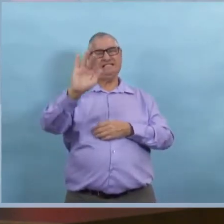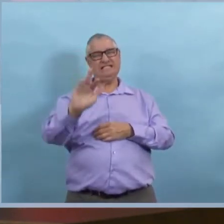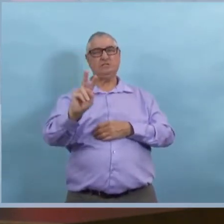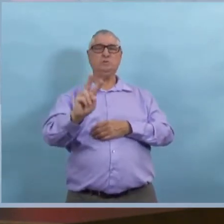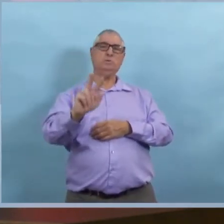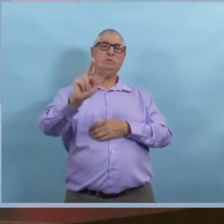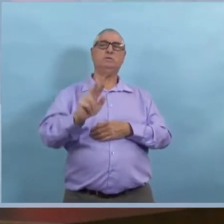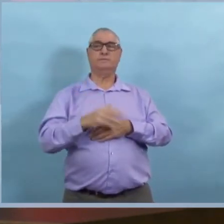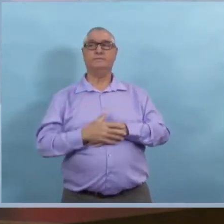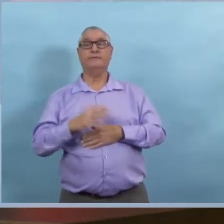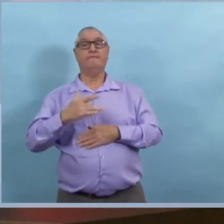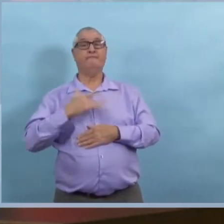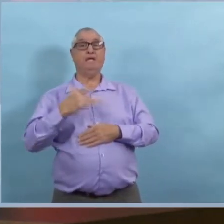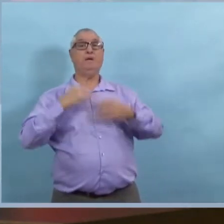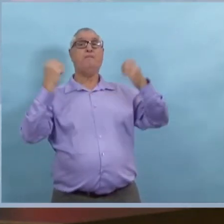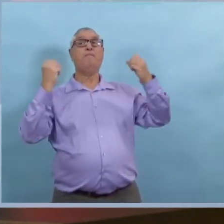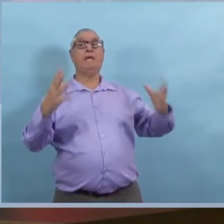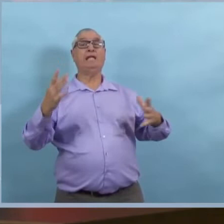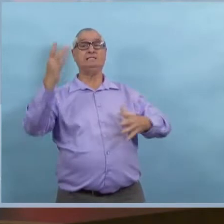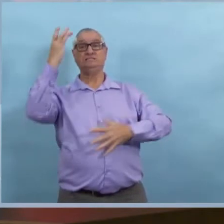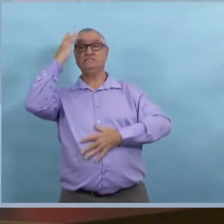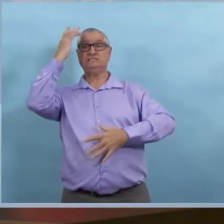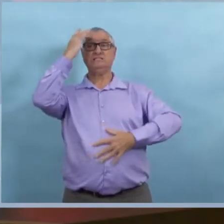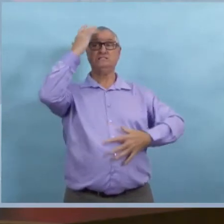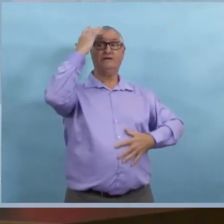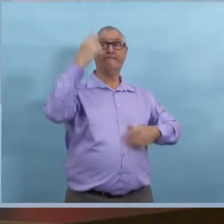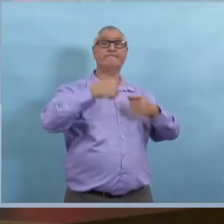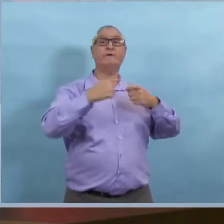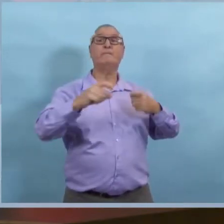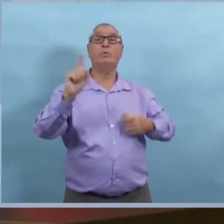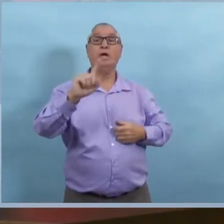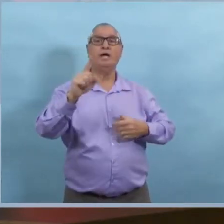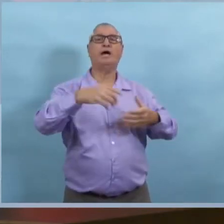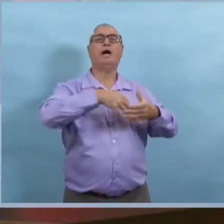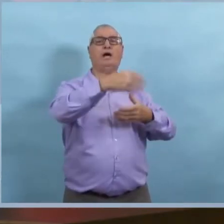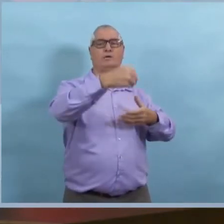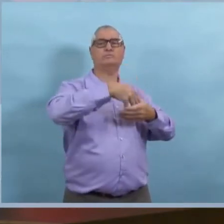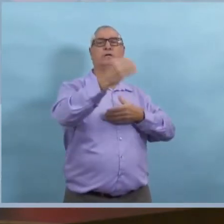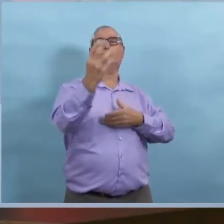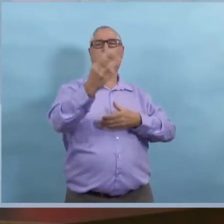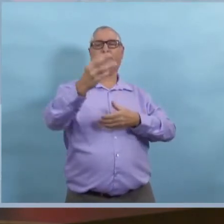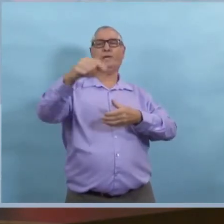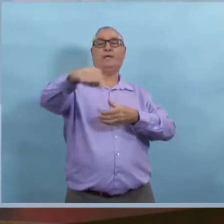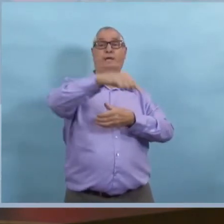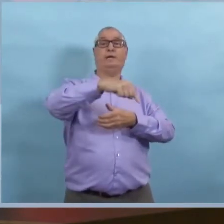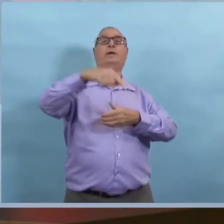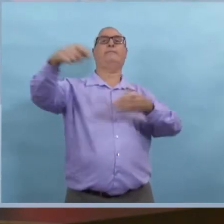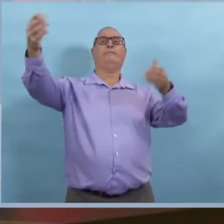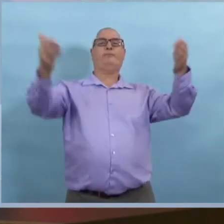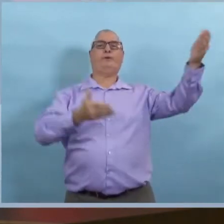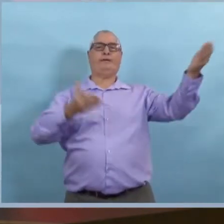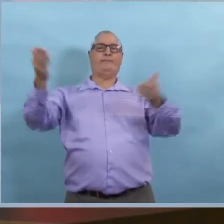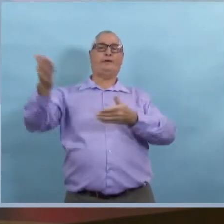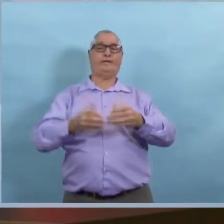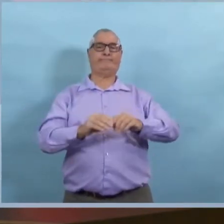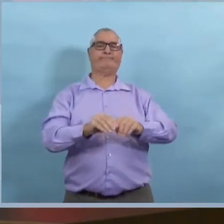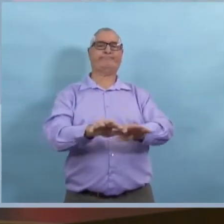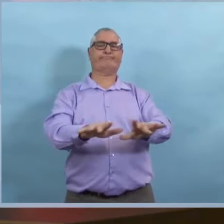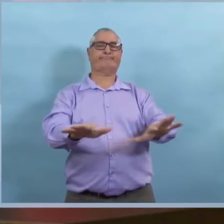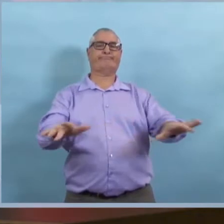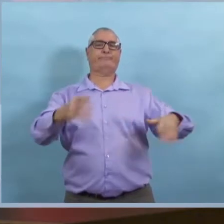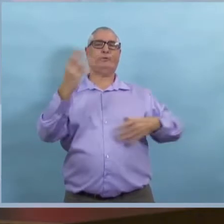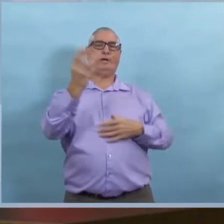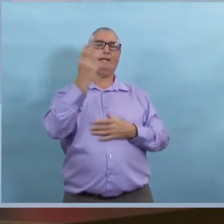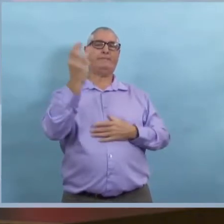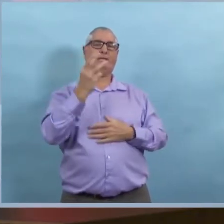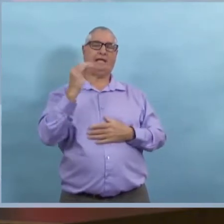Il y a beaucoup de cas à l'extérieur de Winnipeg qui ont peut-être effectivement été acquis à Winnipeg. Ça ne pas dire qu